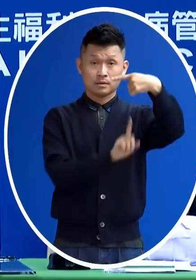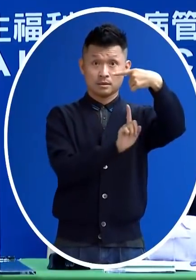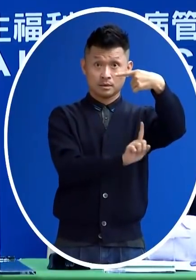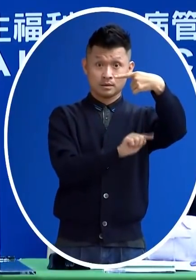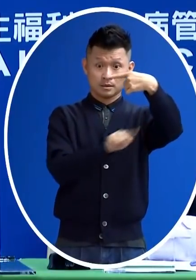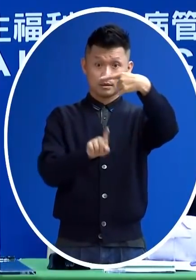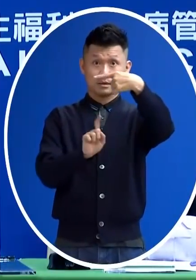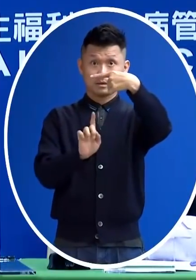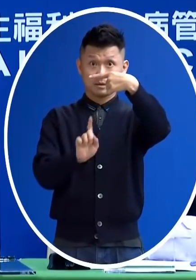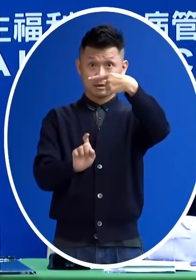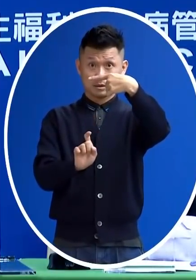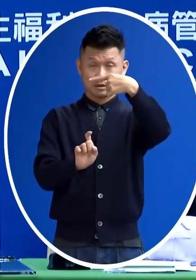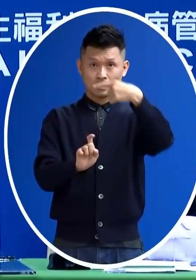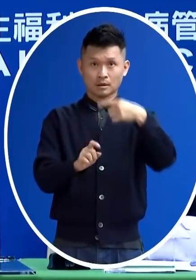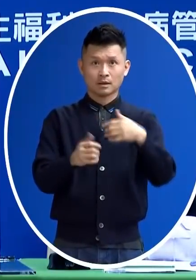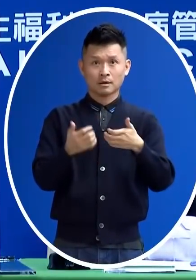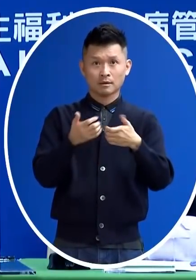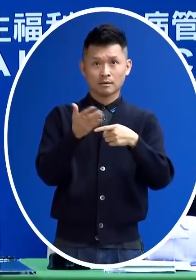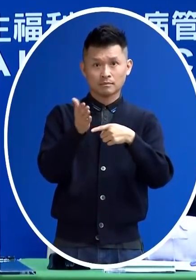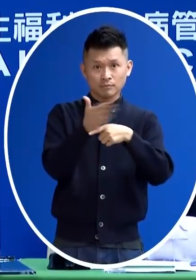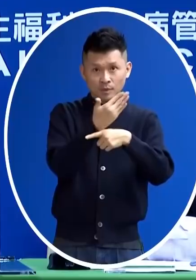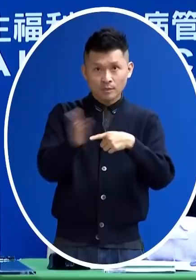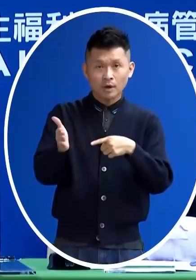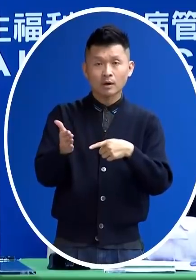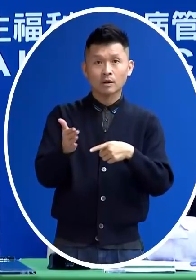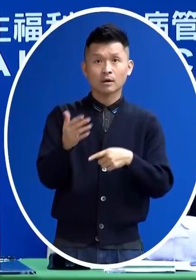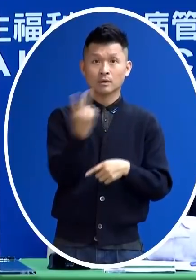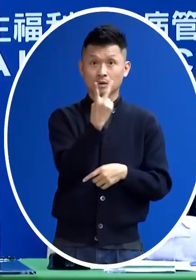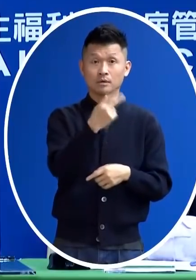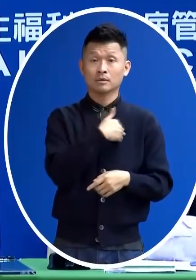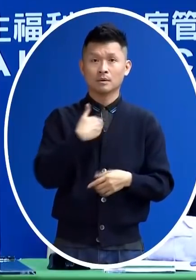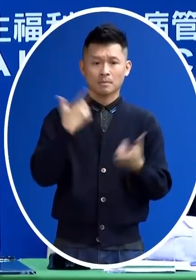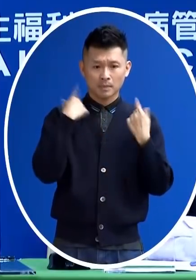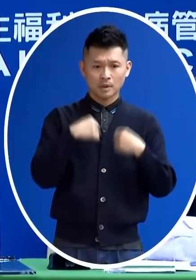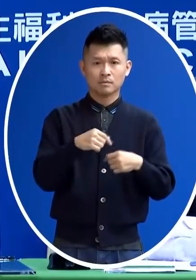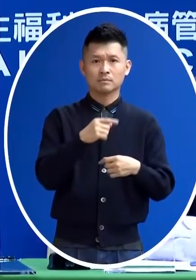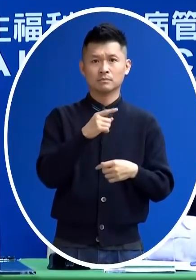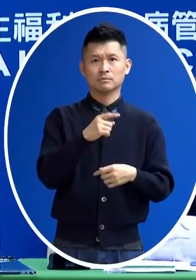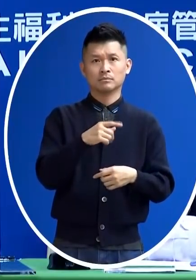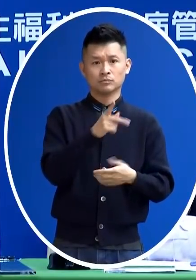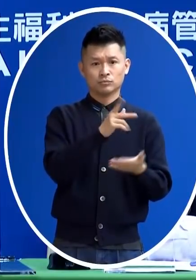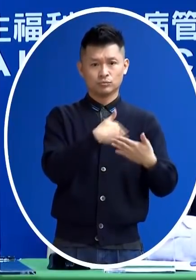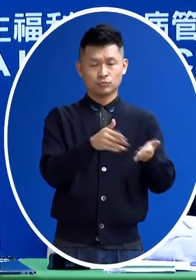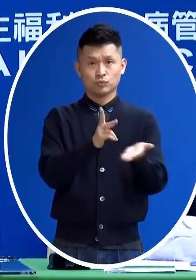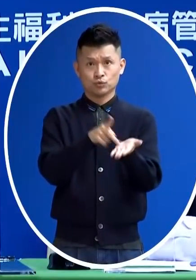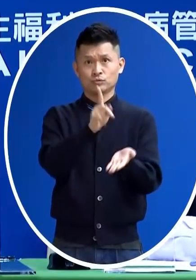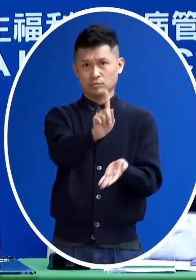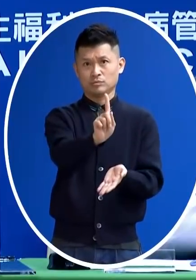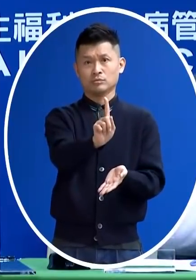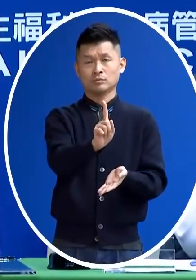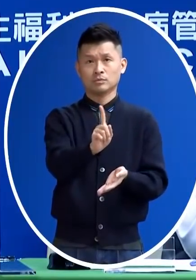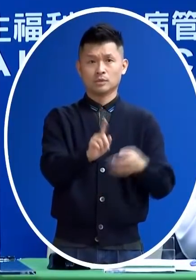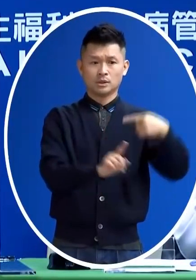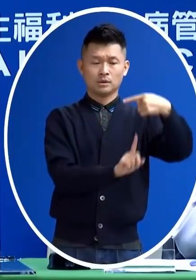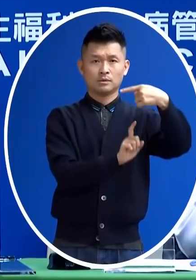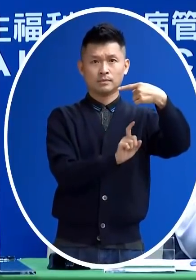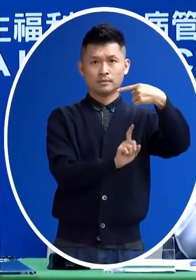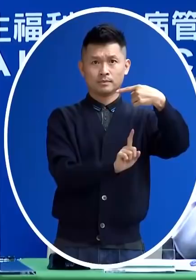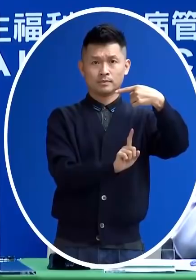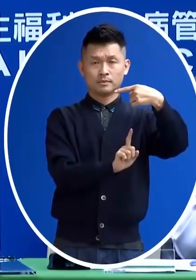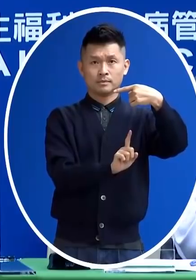的 他會變成可以做兩輪他本來只能做一輪可是1月10號到1月